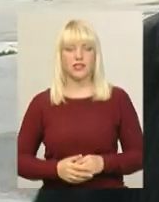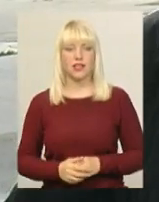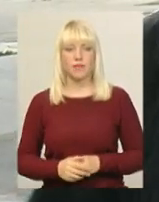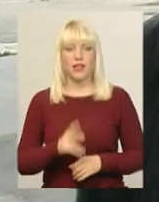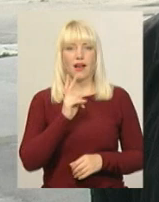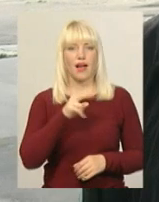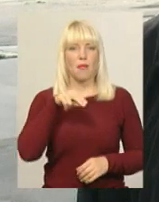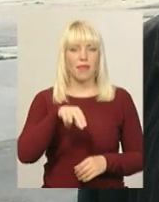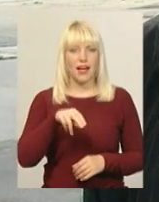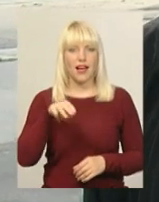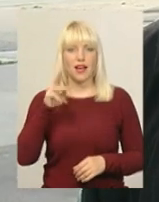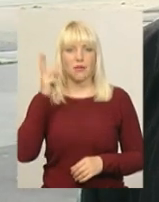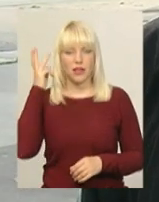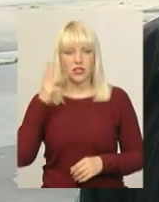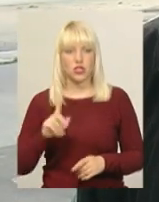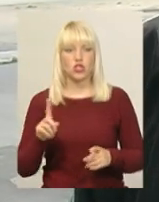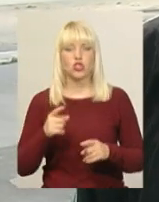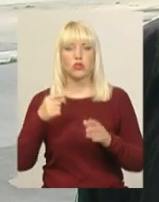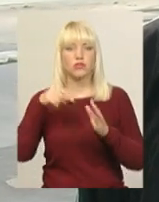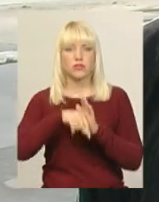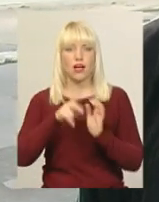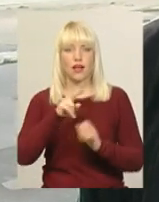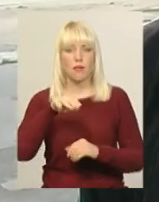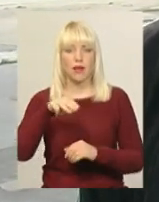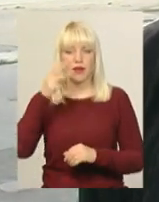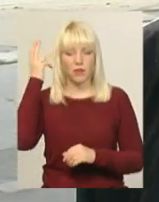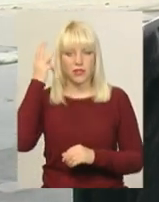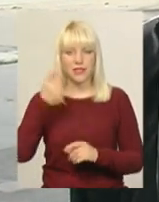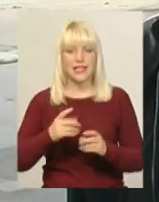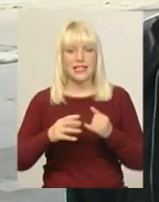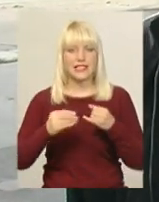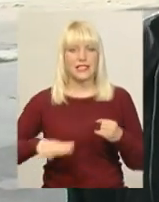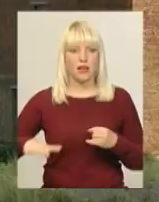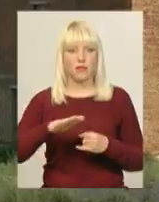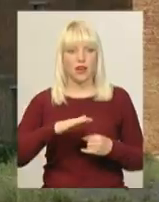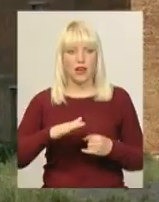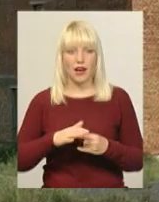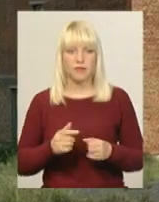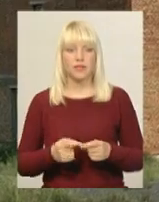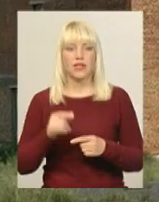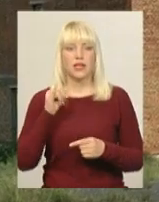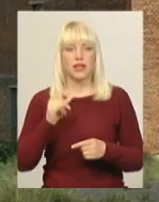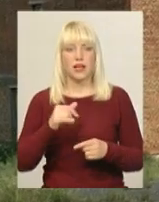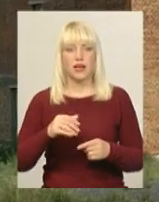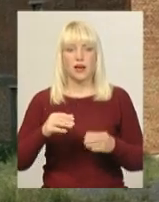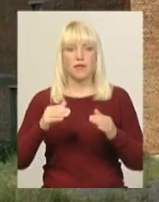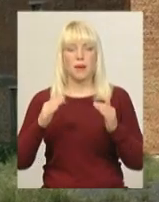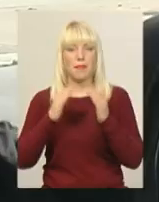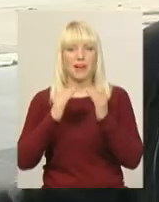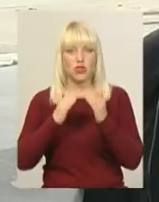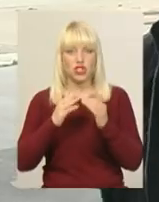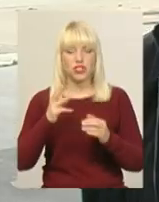Хмельницьк»? Перше, це, як вже казав, замельна ділянка площою 134,8 гектарів, приміщення пожежної частини.